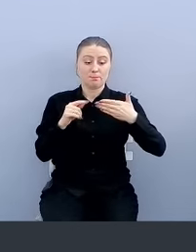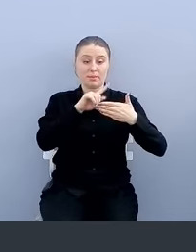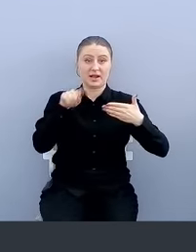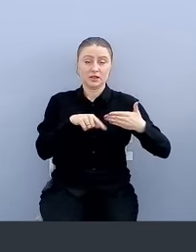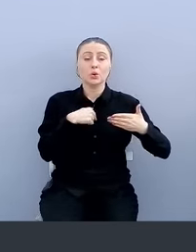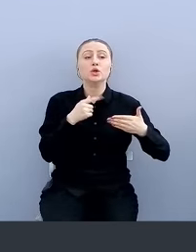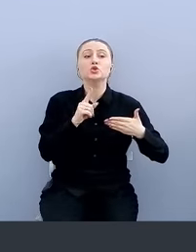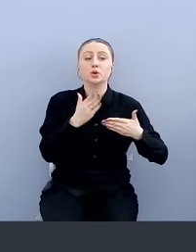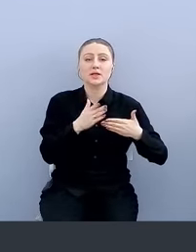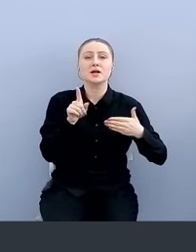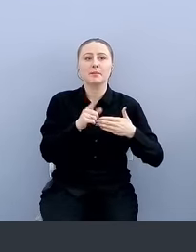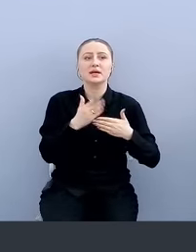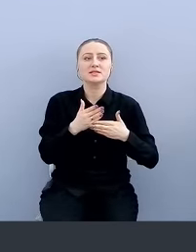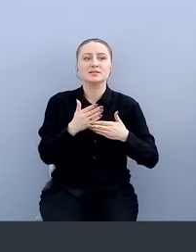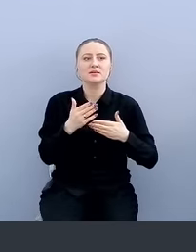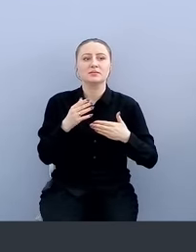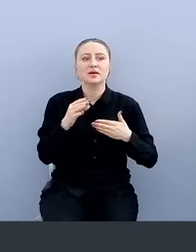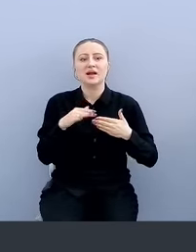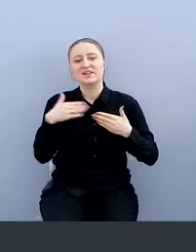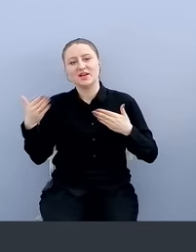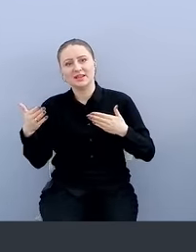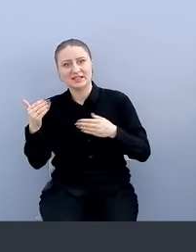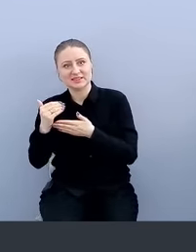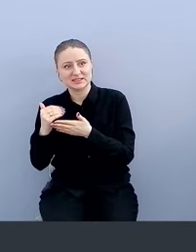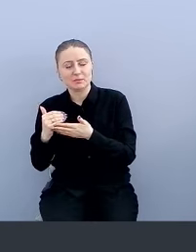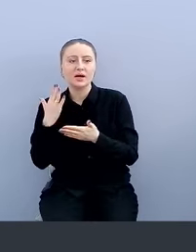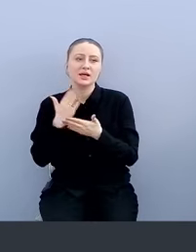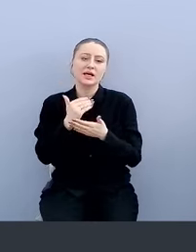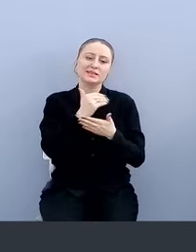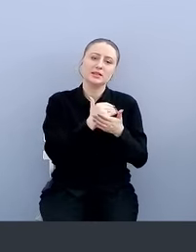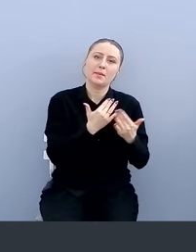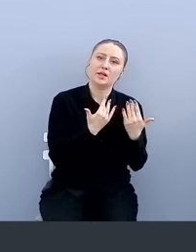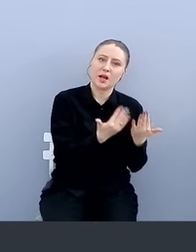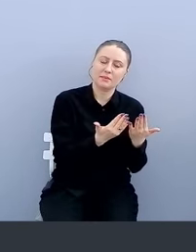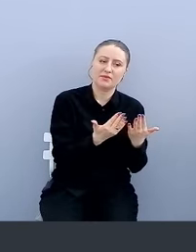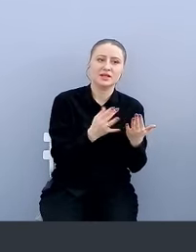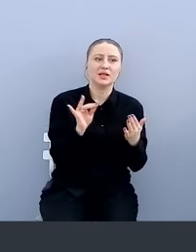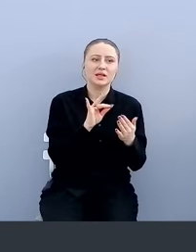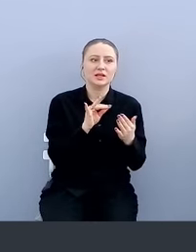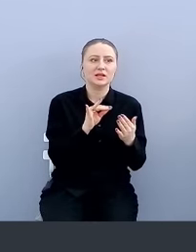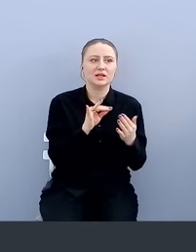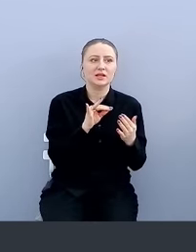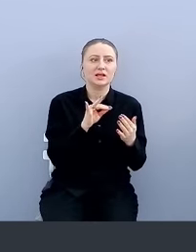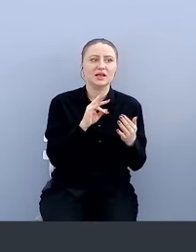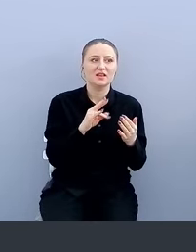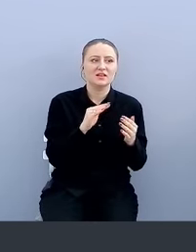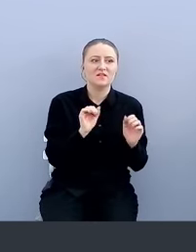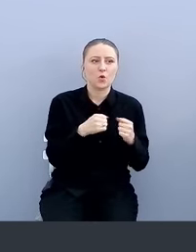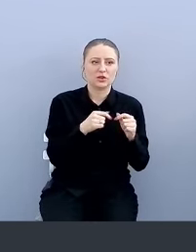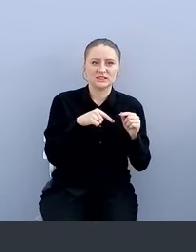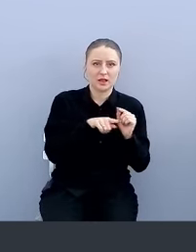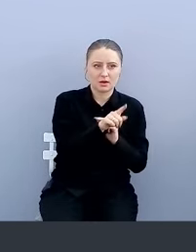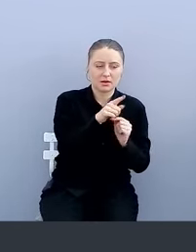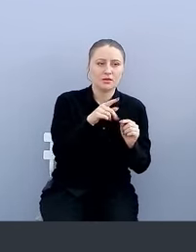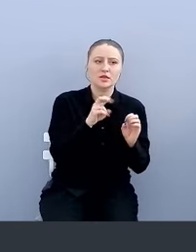гугле, наверное, есть инвентария система, есть система требований и инфорсинга требований бэшных, и не только, там